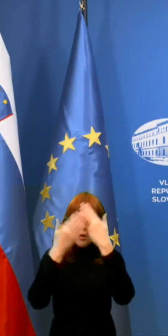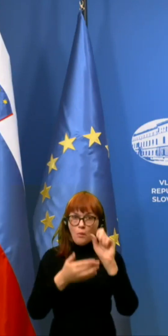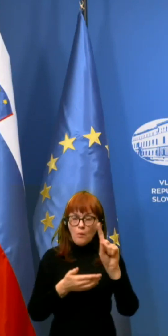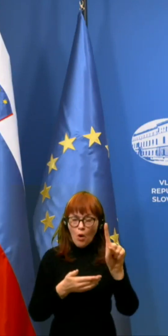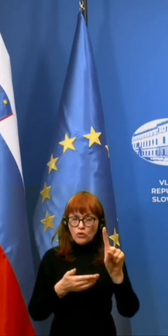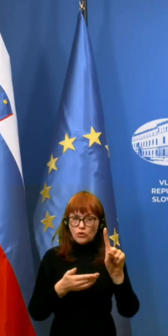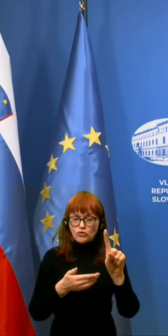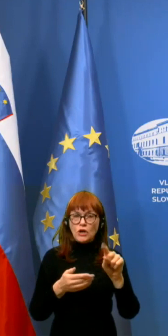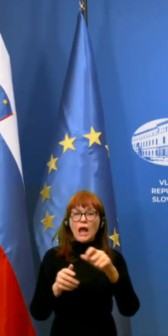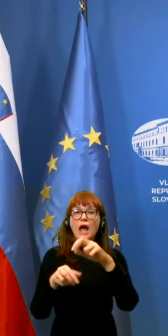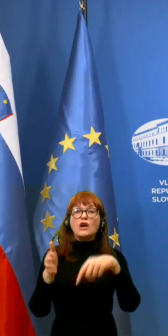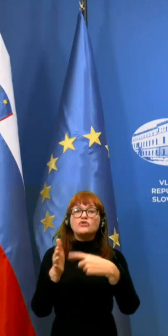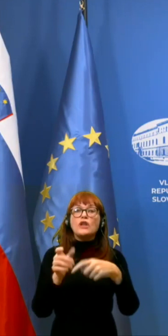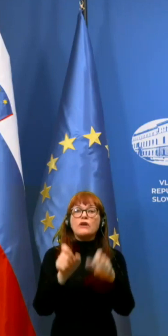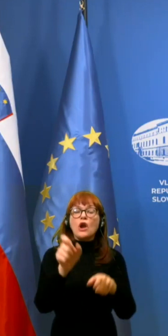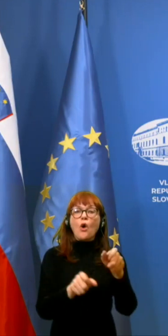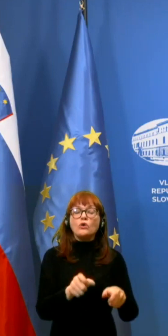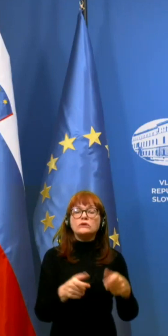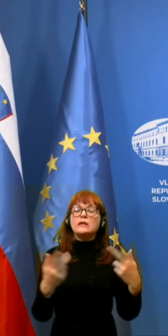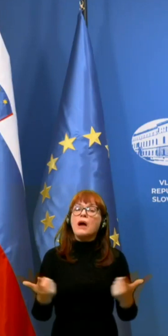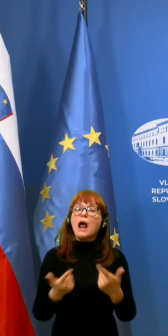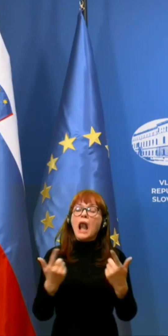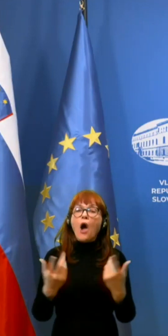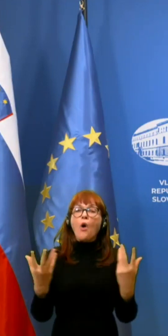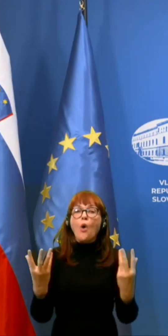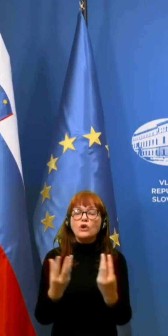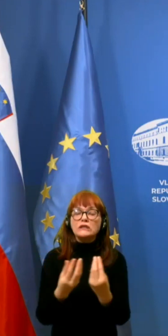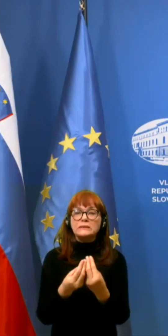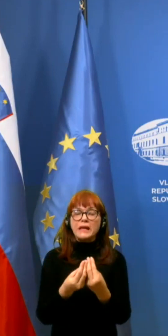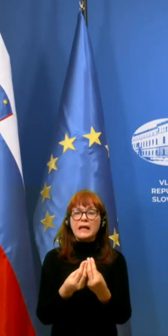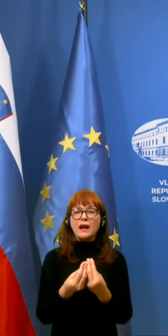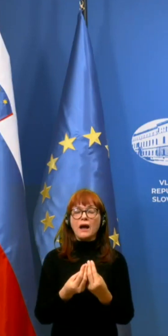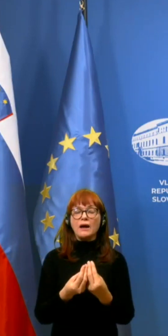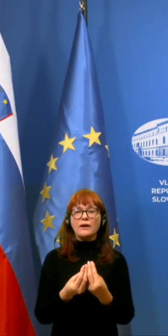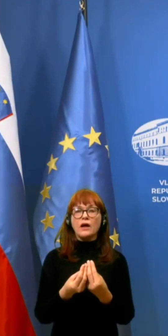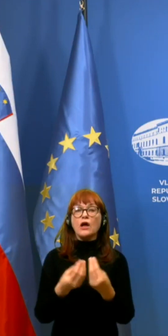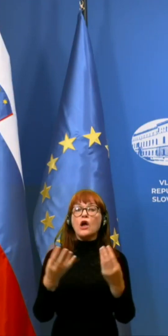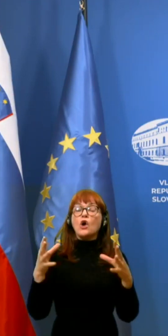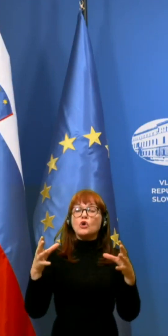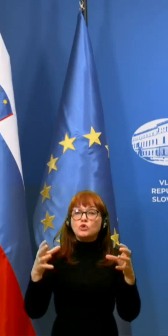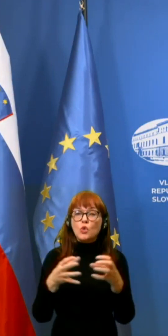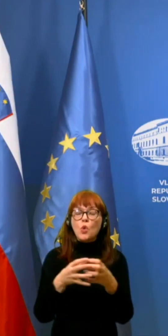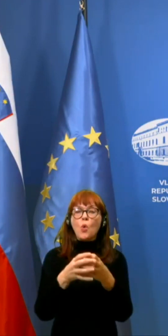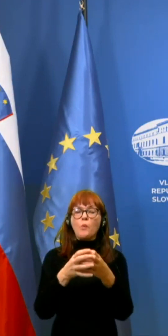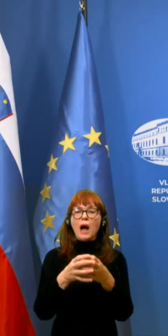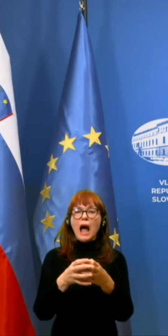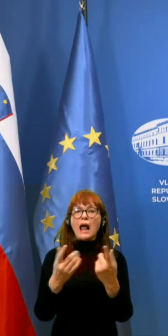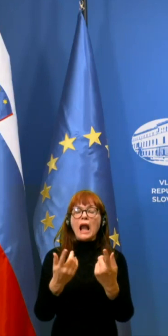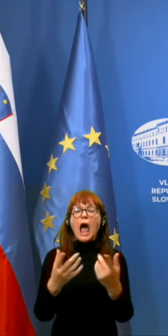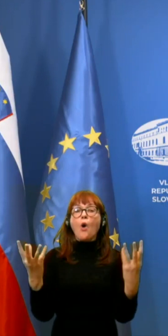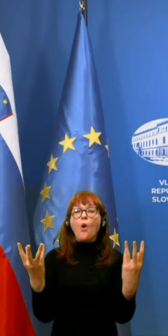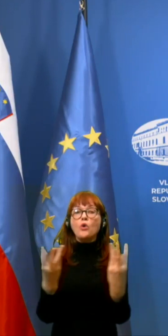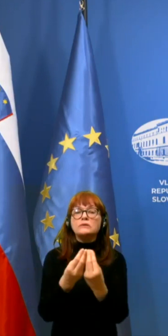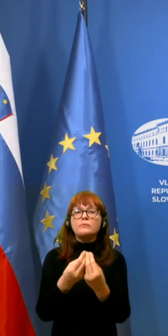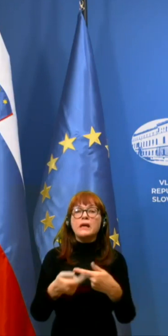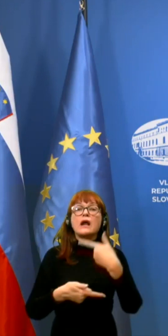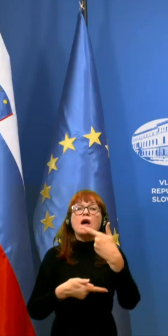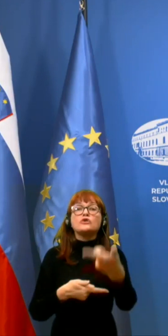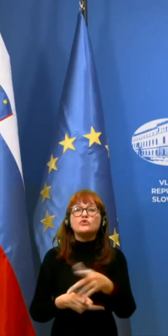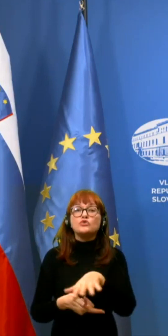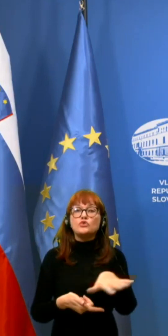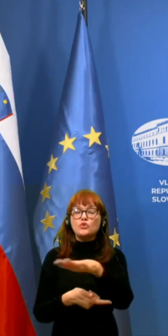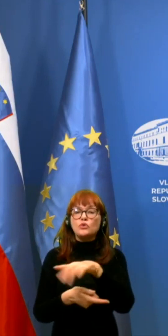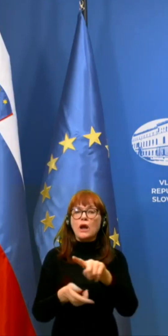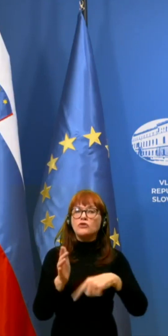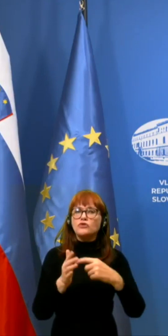števila vseb, ki se lahko zbira skupaj, ki se lahko zbira na prostem. Torej, to število